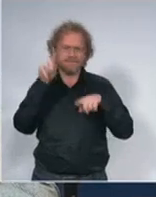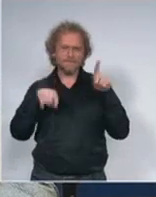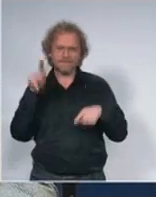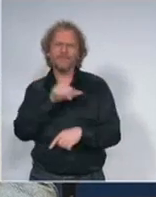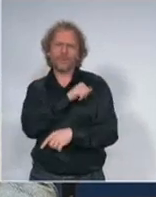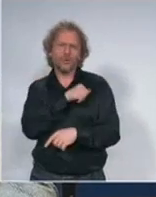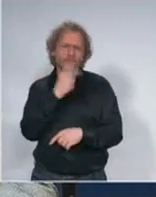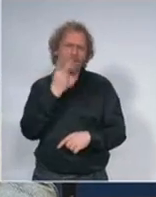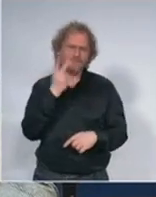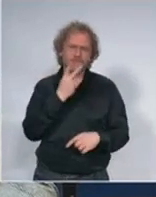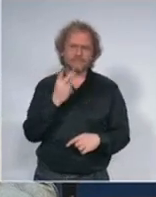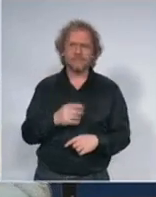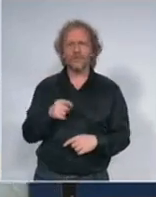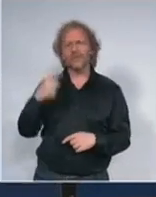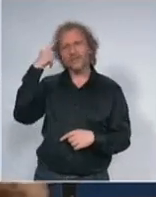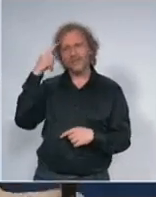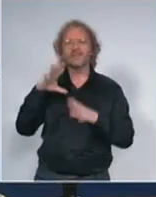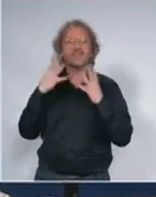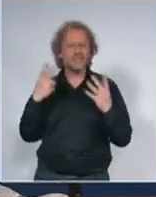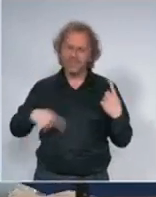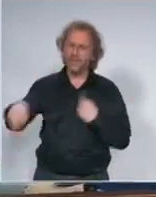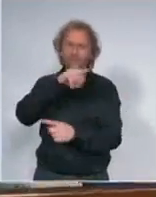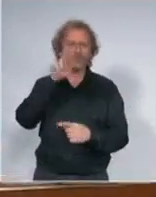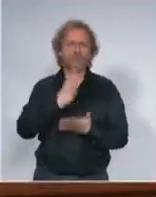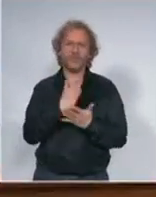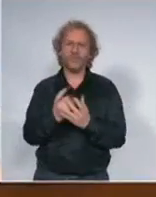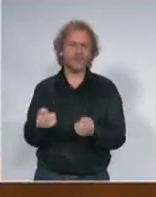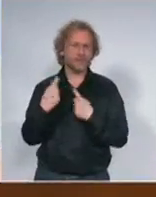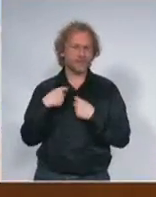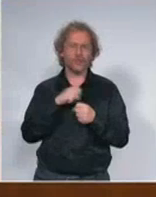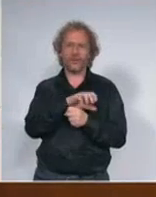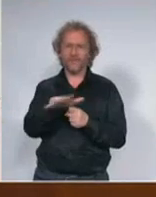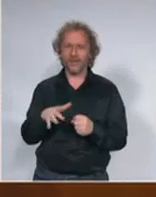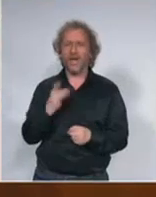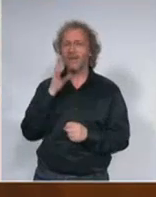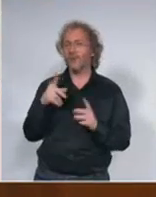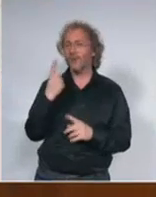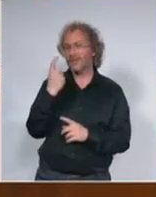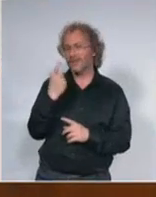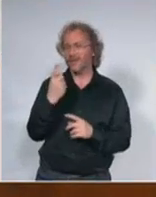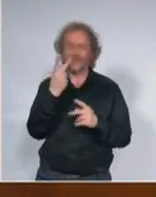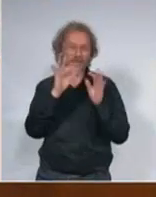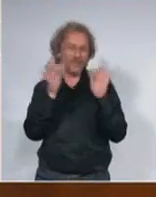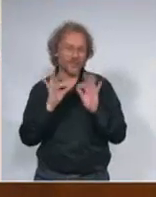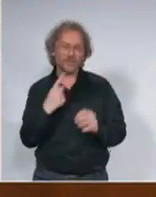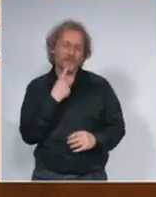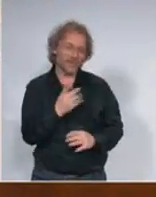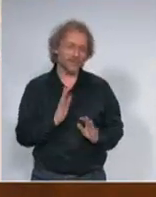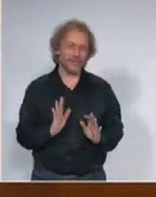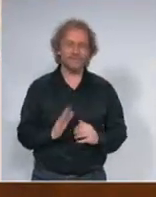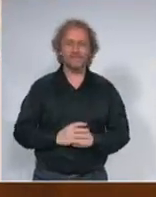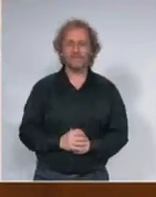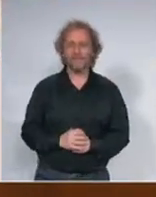svi osetljivi kada je u pitanju ovaj virus i ako mogu samo još dve rečenice da vam kažem ponovo ponovo